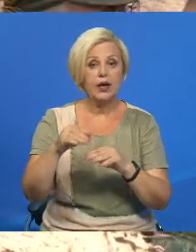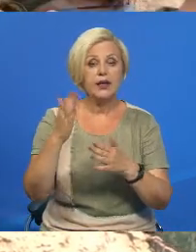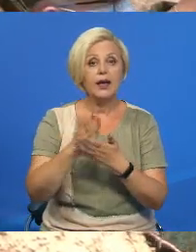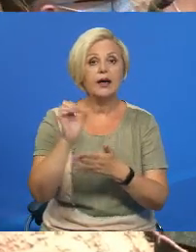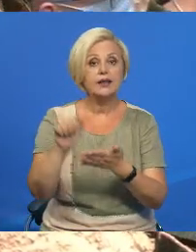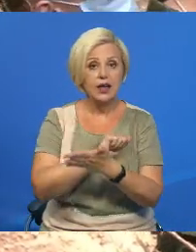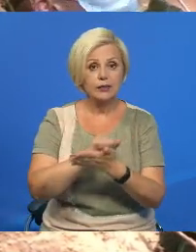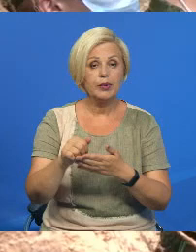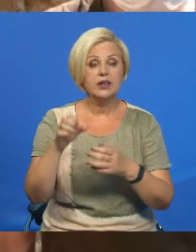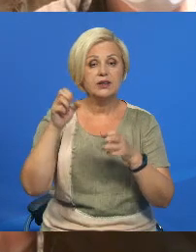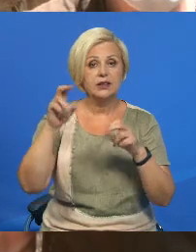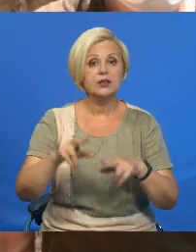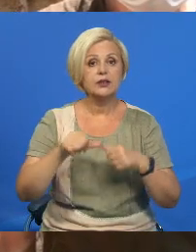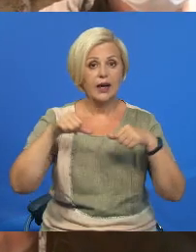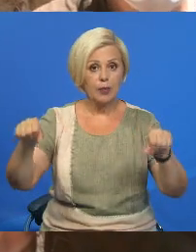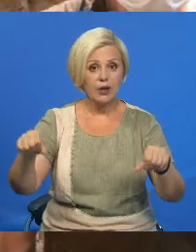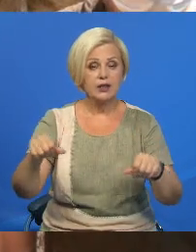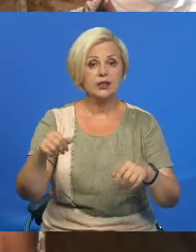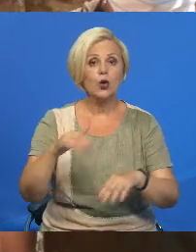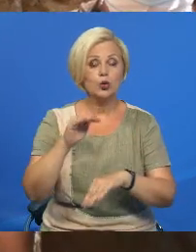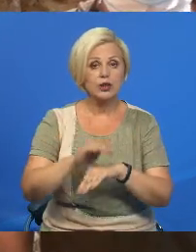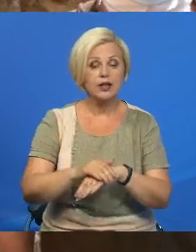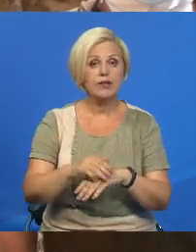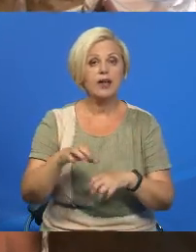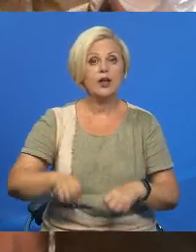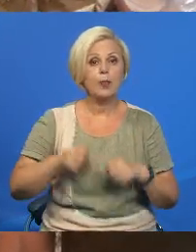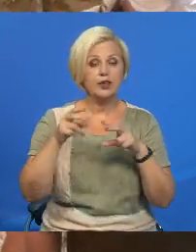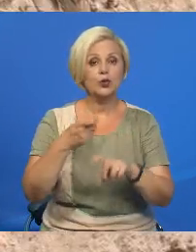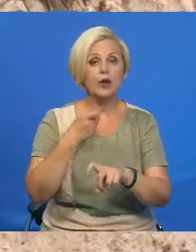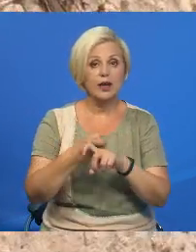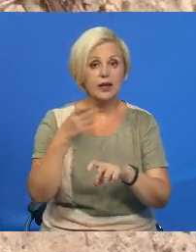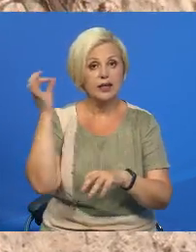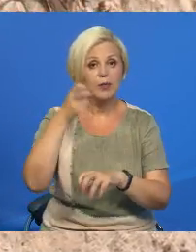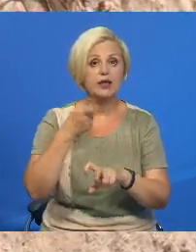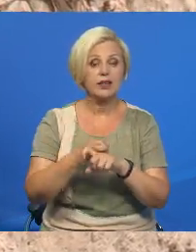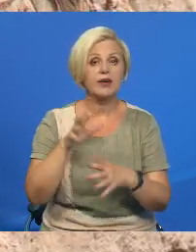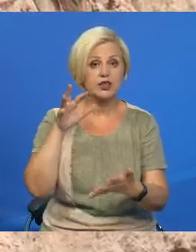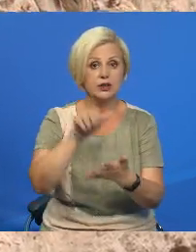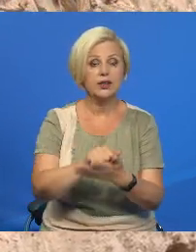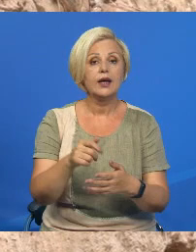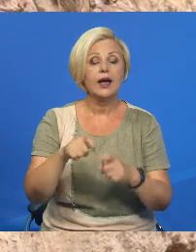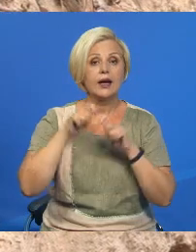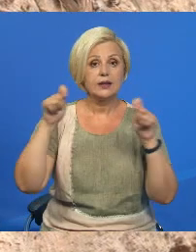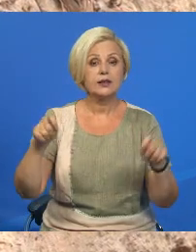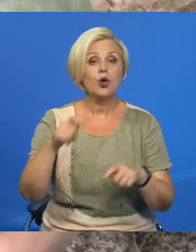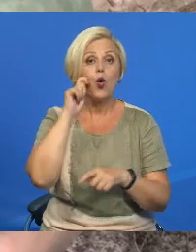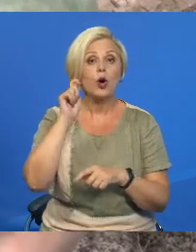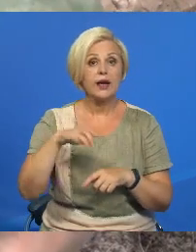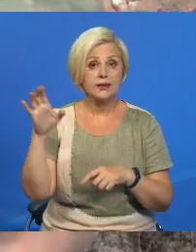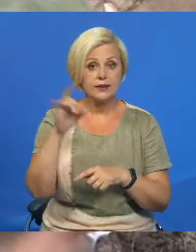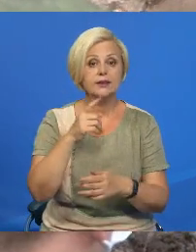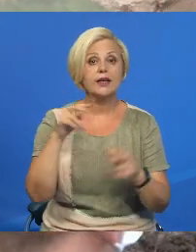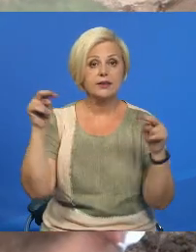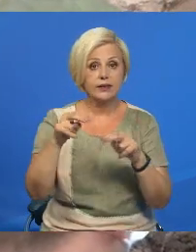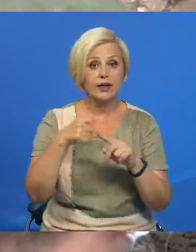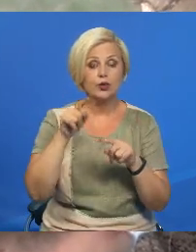Назвычайной Державной комиссии по установлению и расследованию злочинства у немецко-фашистских захопников, рассокрыченных Украинской ССР, свечут об том,